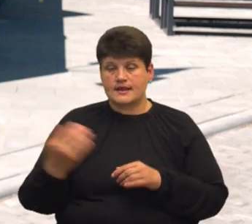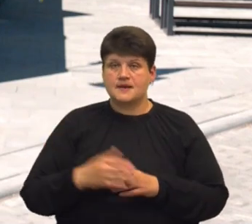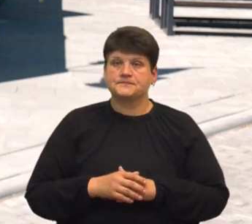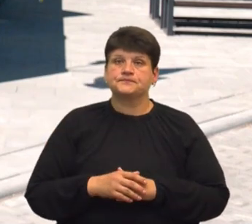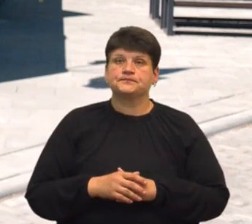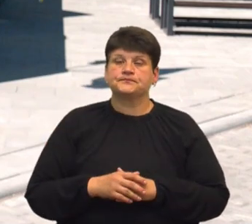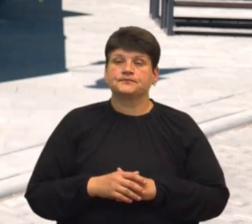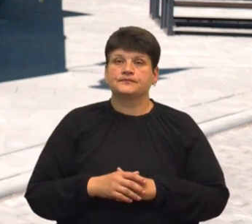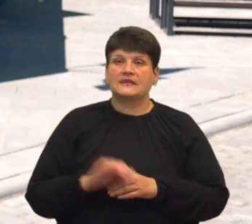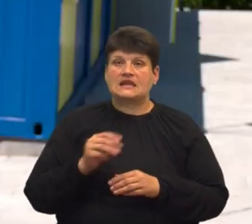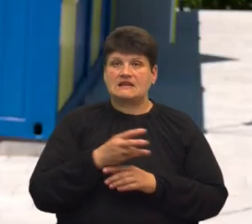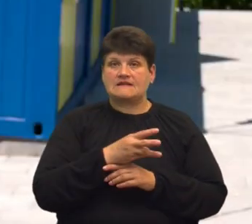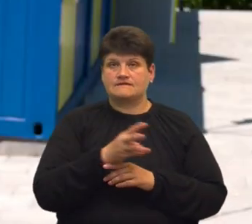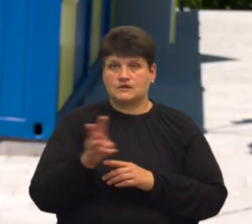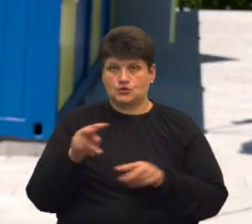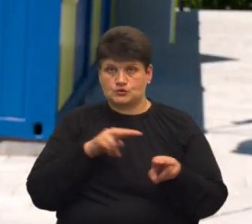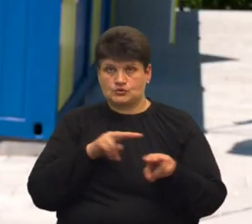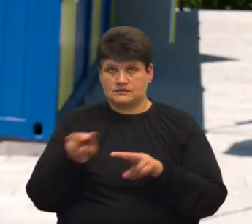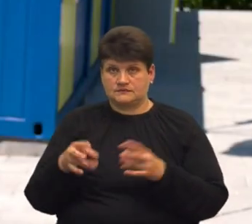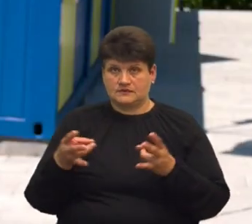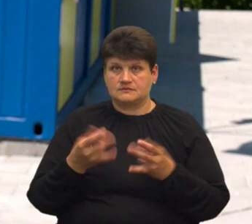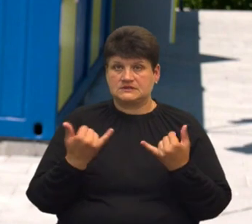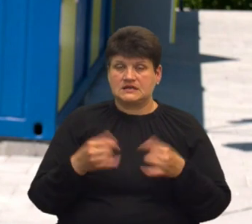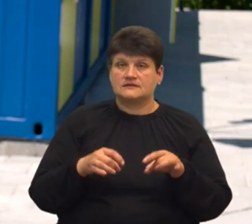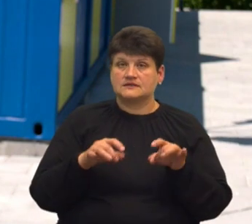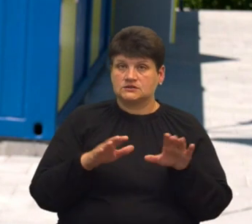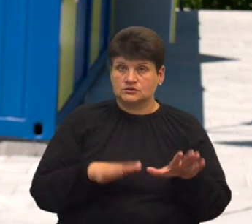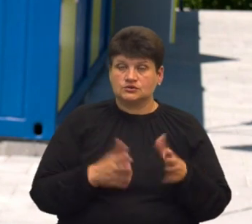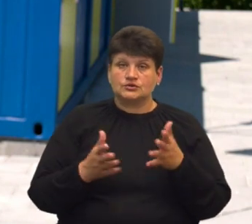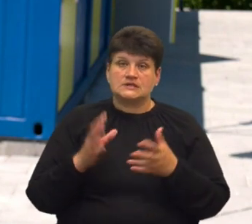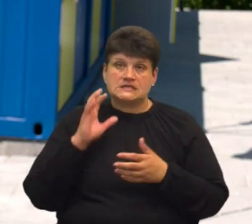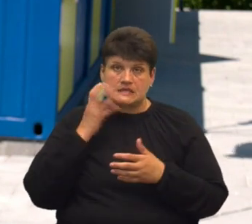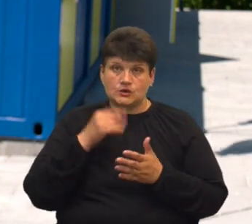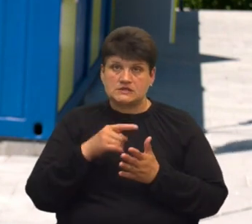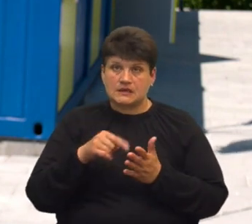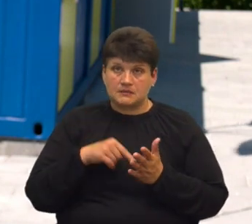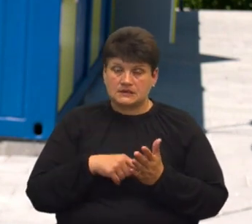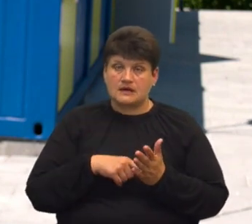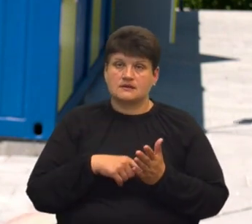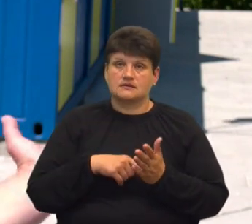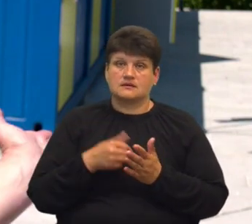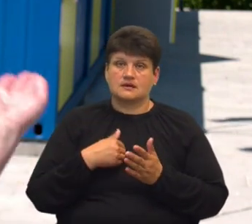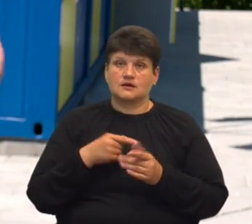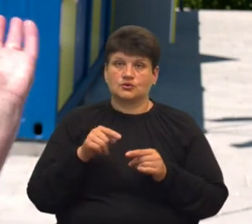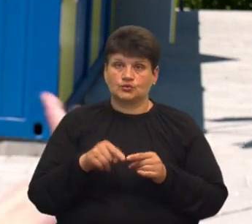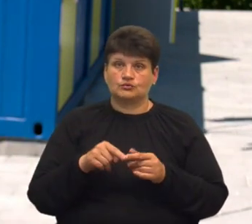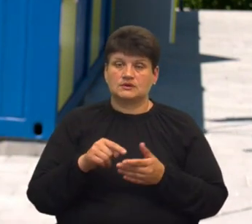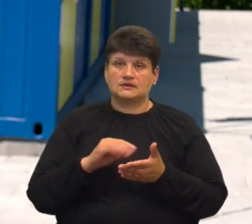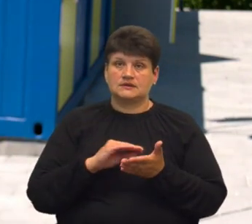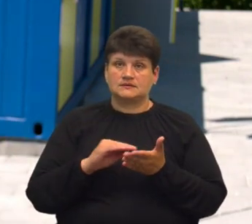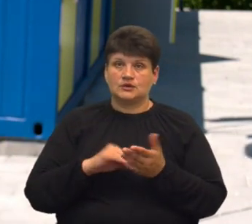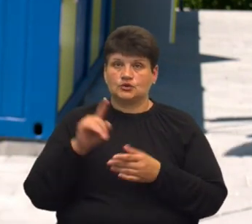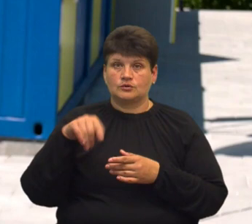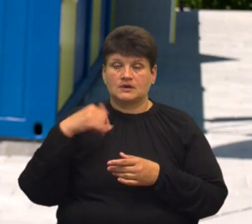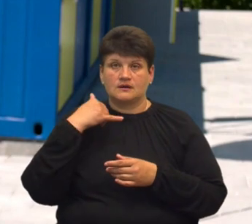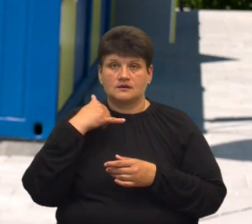відеоспостереження. Вирішуємо наразі. Якщо якісь такі серйозні питання, тоді я тут розрукувала номери телефонів